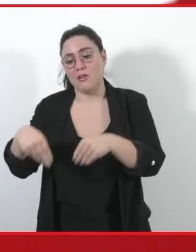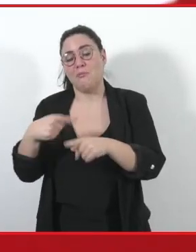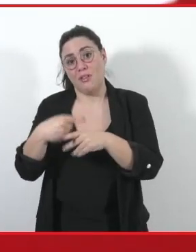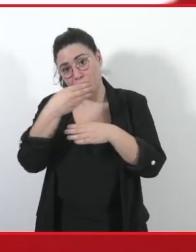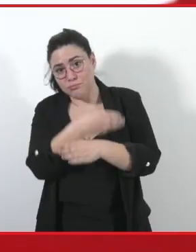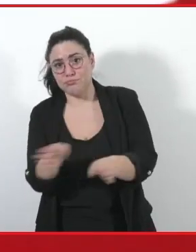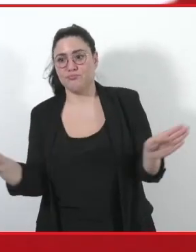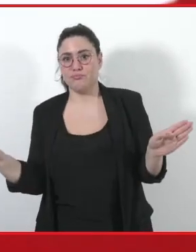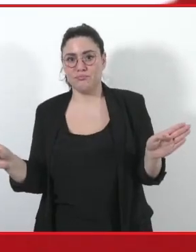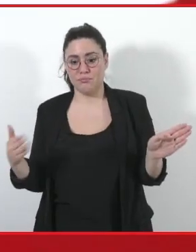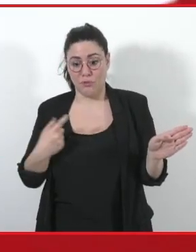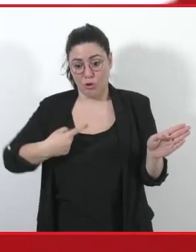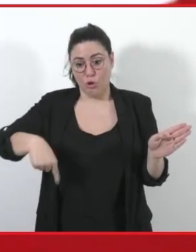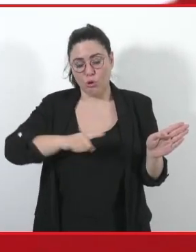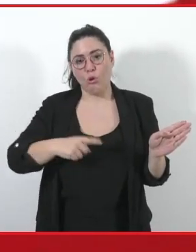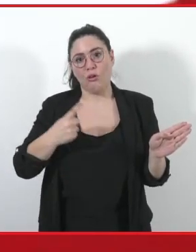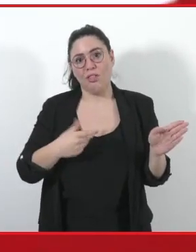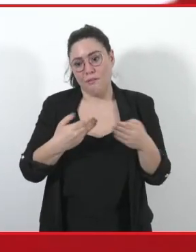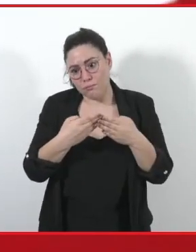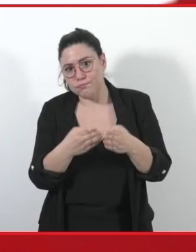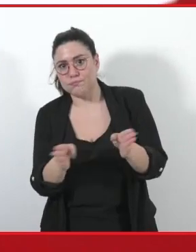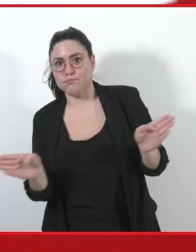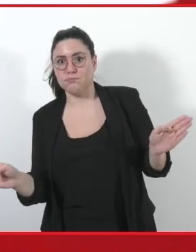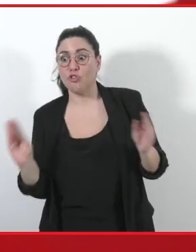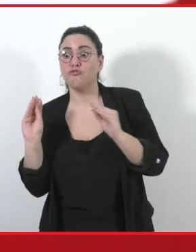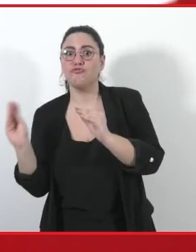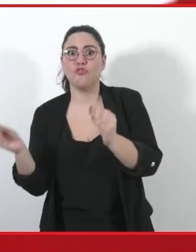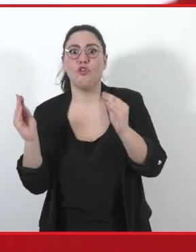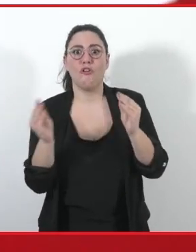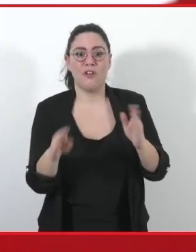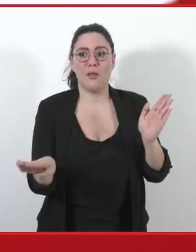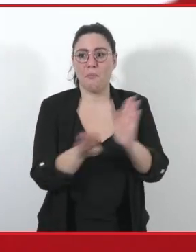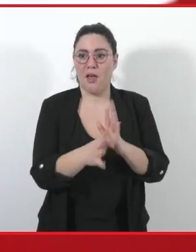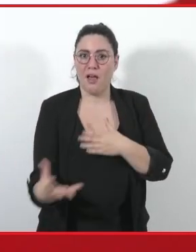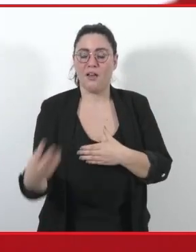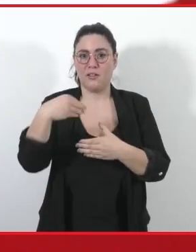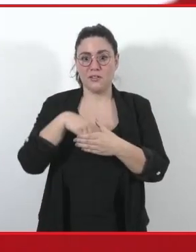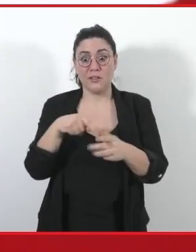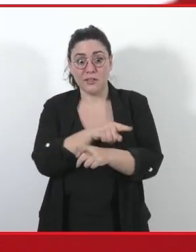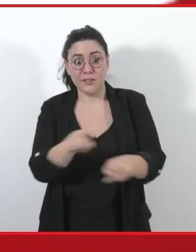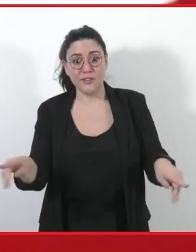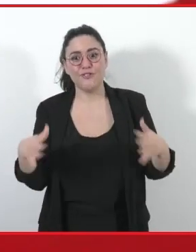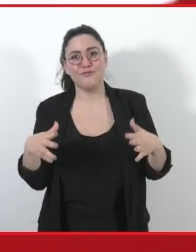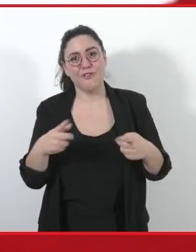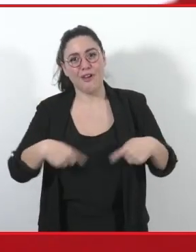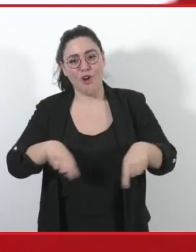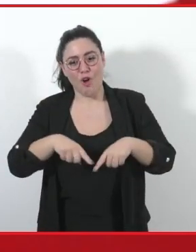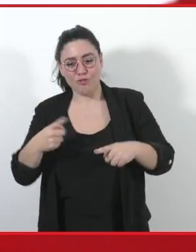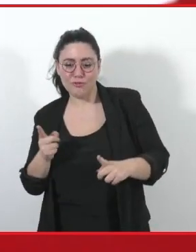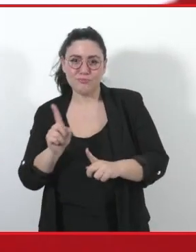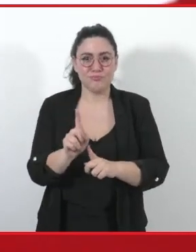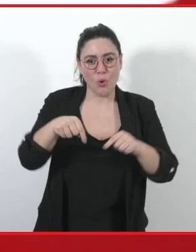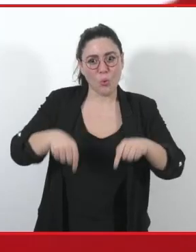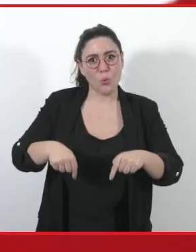fuori di noi, a cominciare dalle giovani generazioni che proprio qui sono venute a rivendicare giustamente una loro